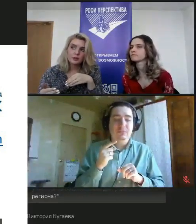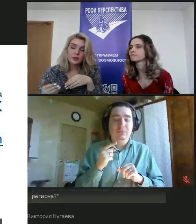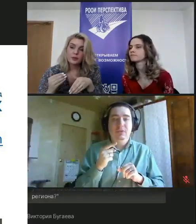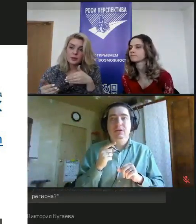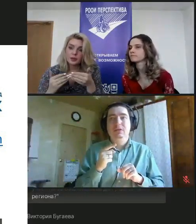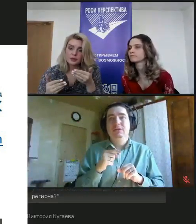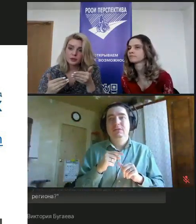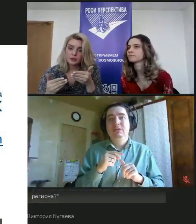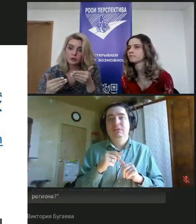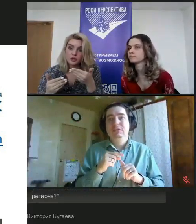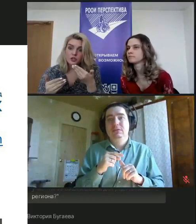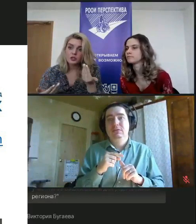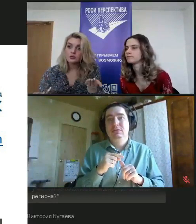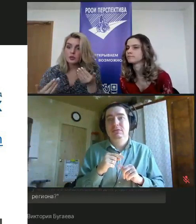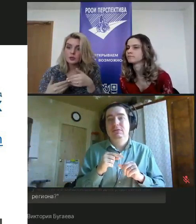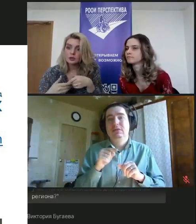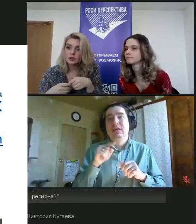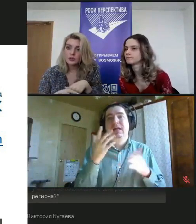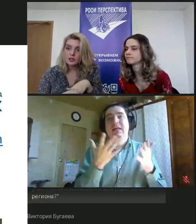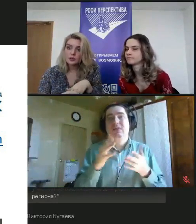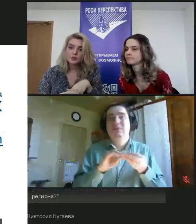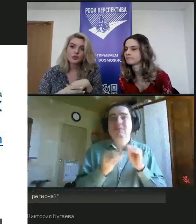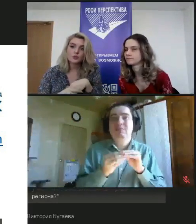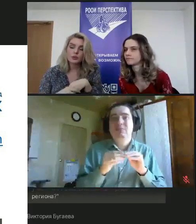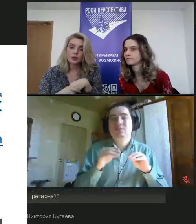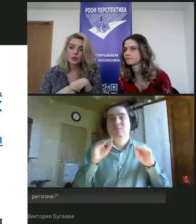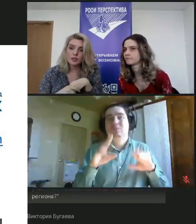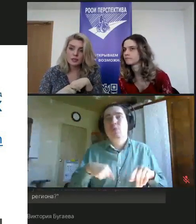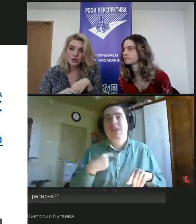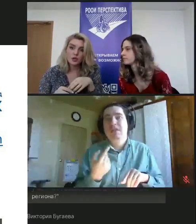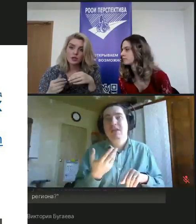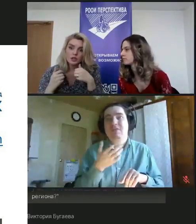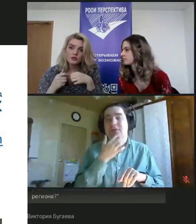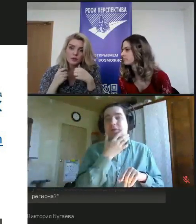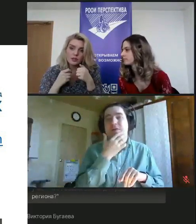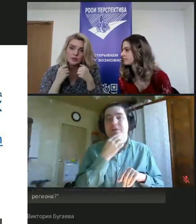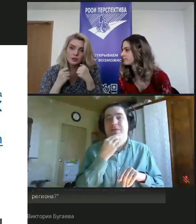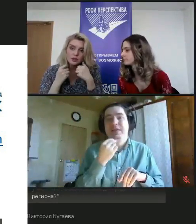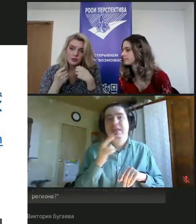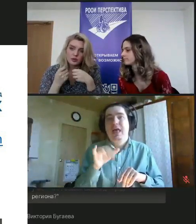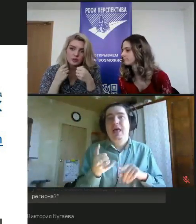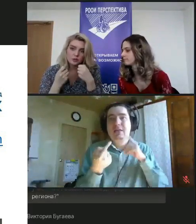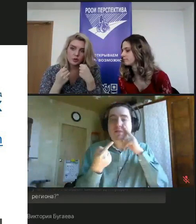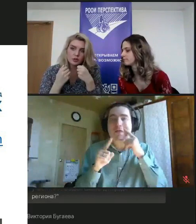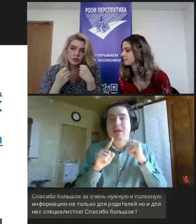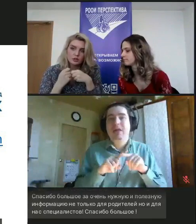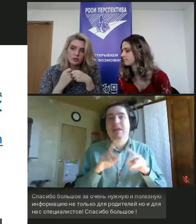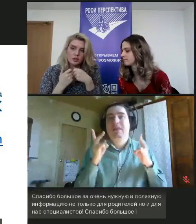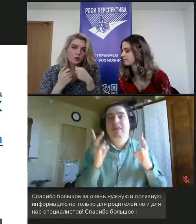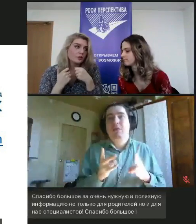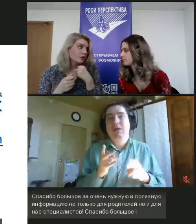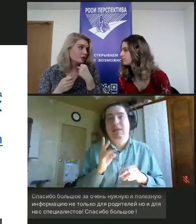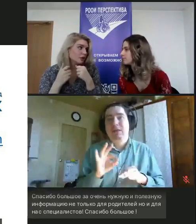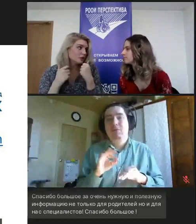мы, например, показываем какие-то упражнения, ну, в рамках логопедии мы учим, например, логомассажу. Для этого необходимо все-таки трогать